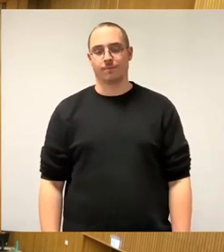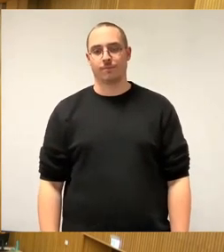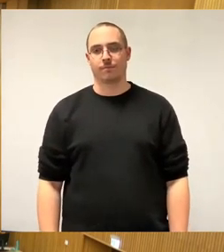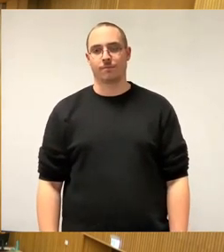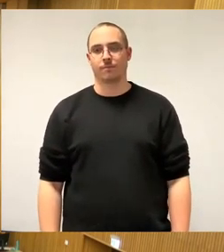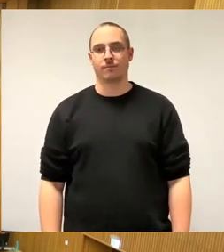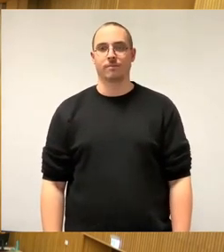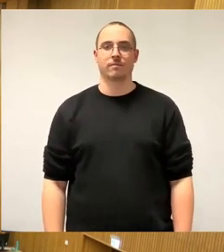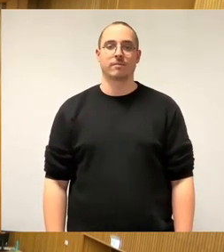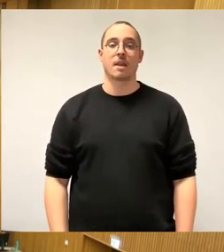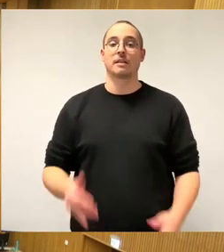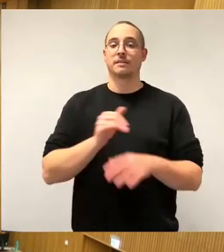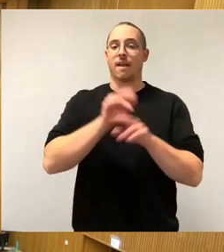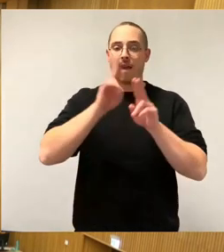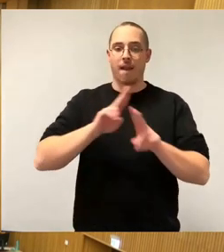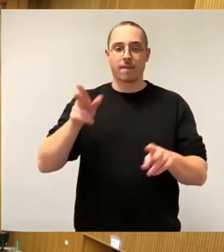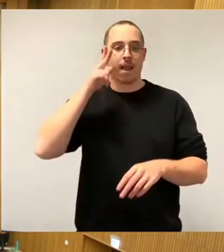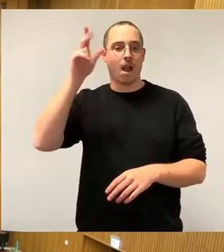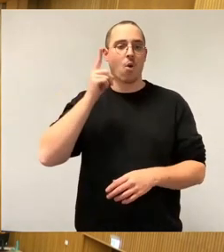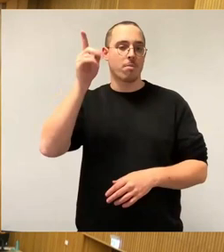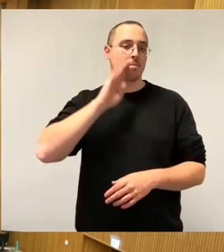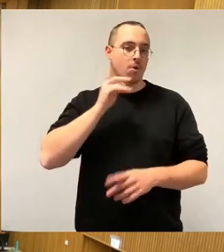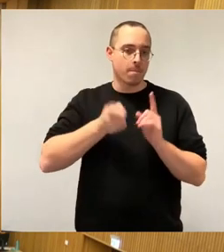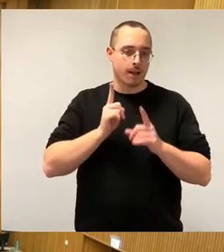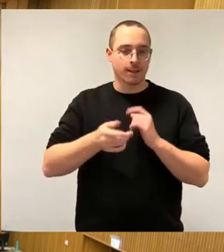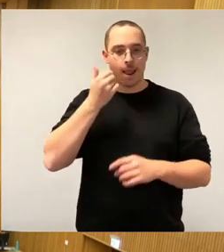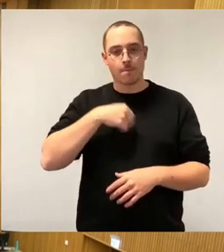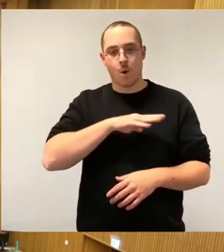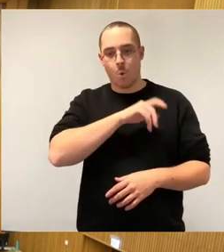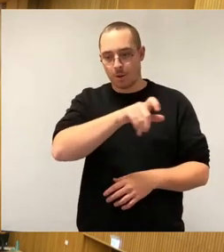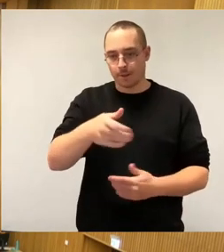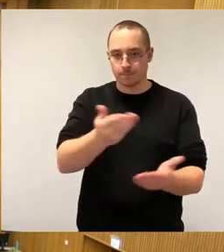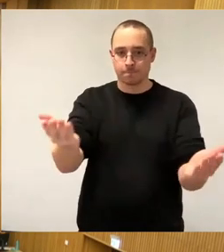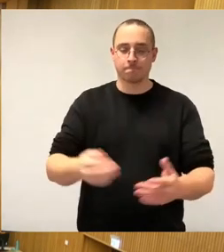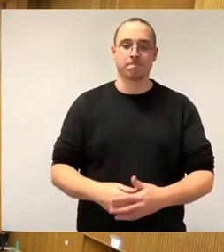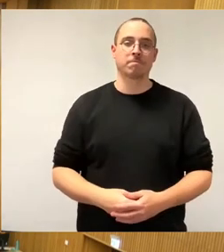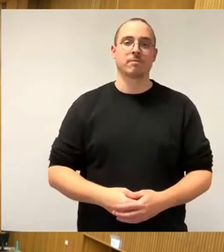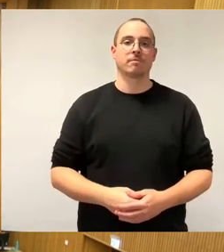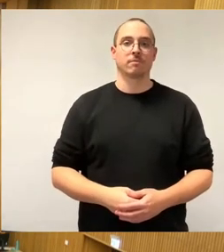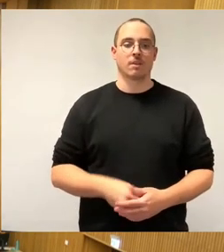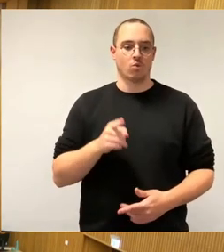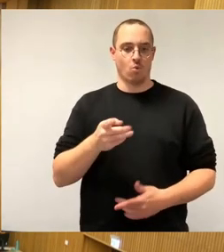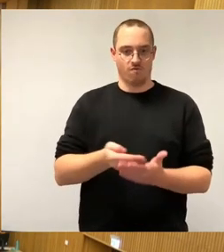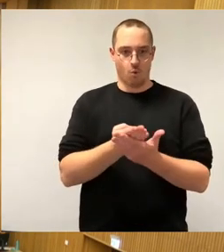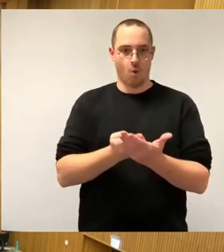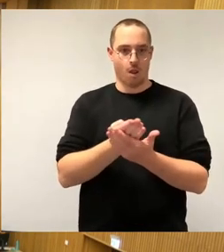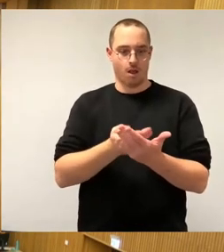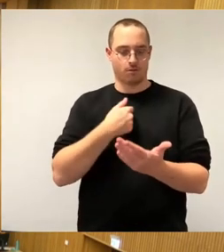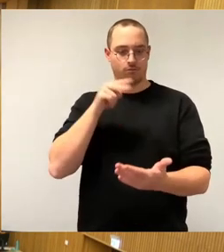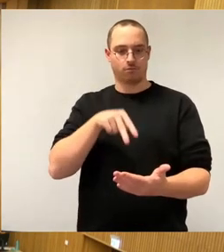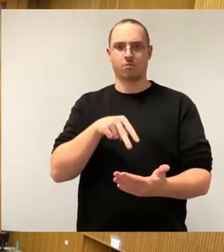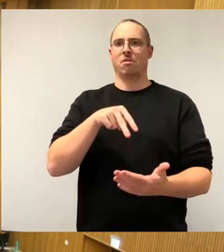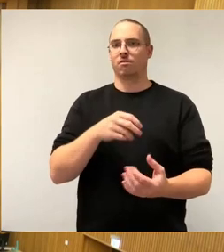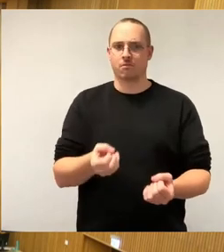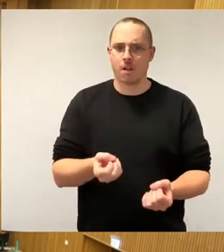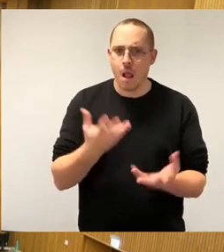Sehr geehrter Oberbürgermeister, liebe Kolleginnen und Kollegen, aus meiner Sicht beschreibt diese Vorlage ja erstmal eigentlich fast eine Selbstverständlichkeit, denn wir